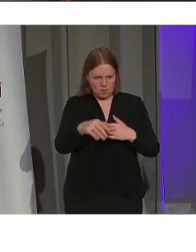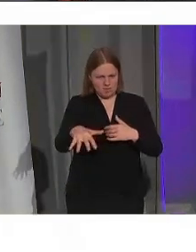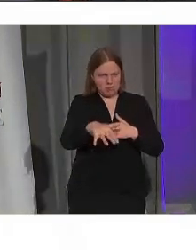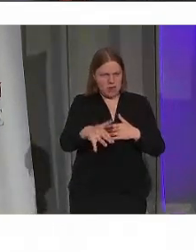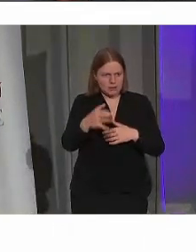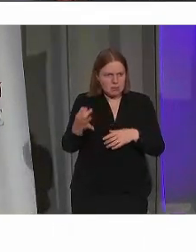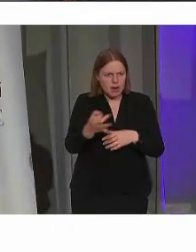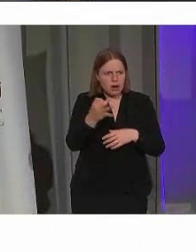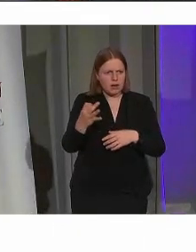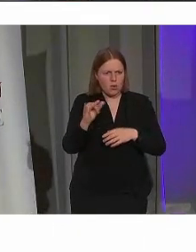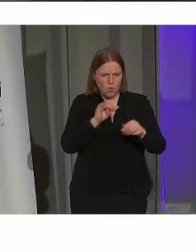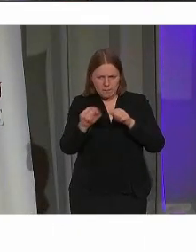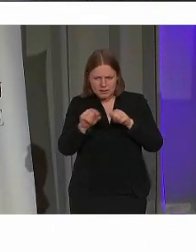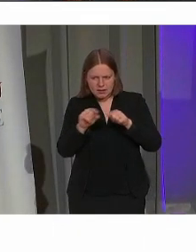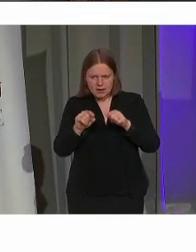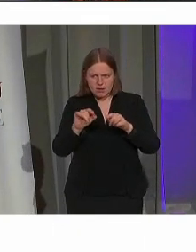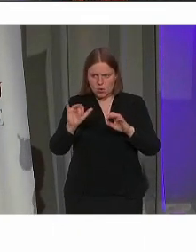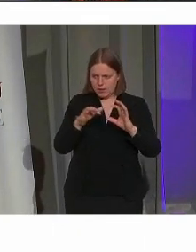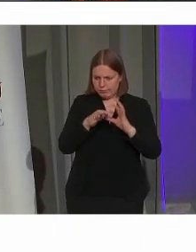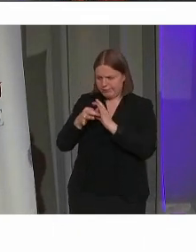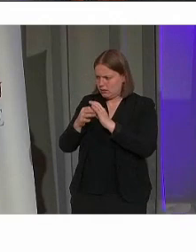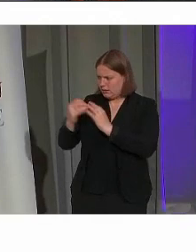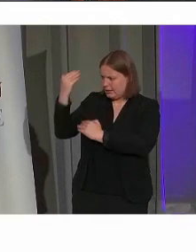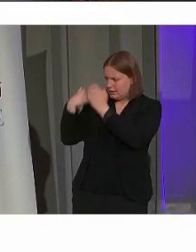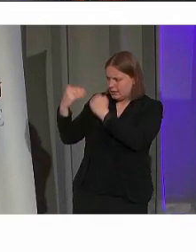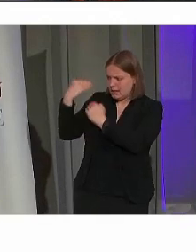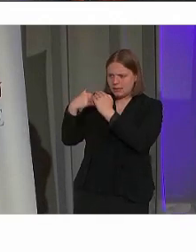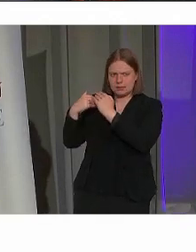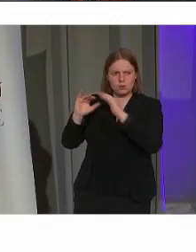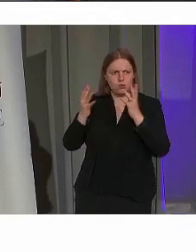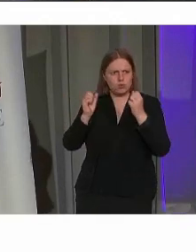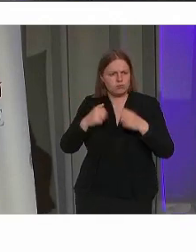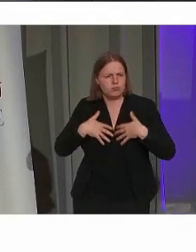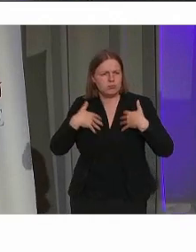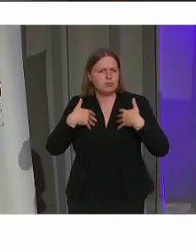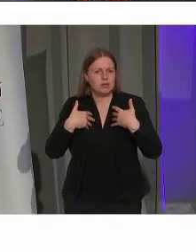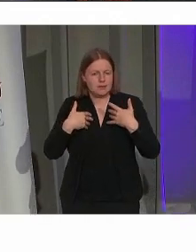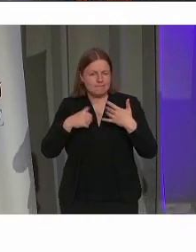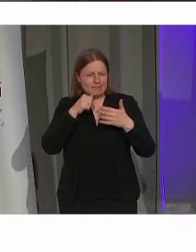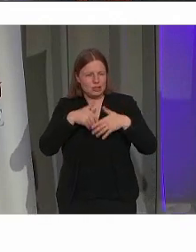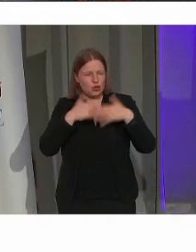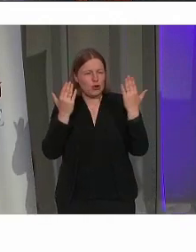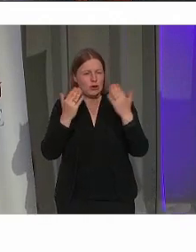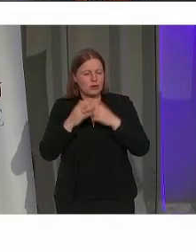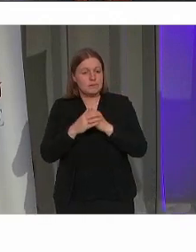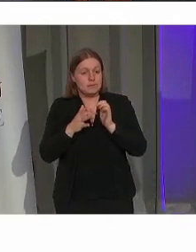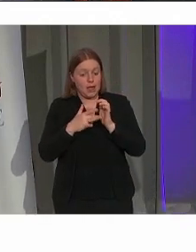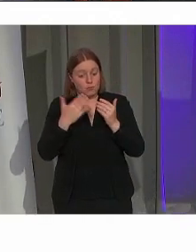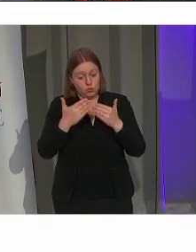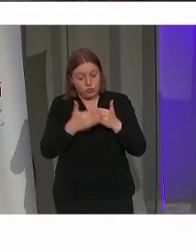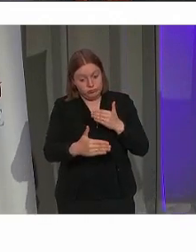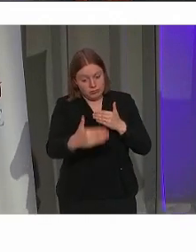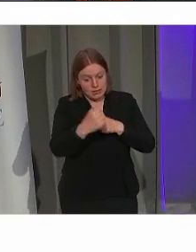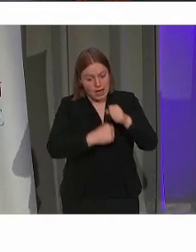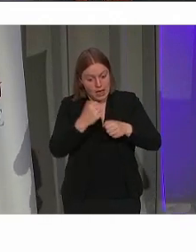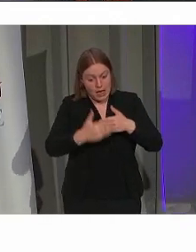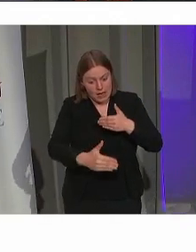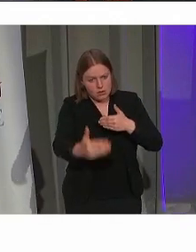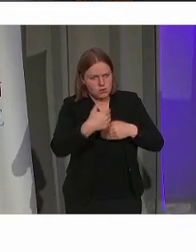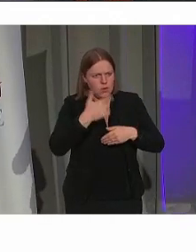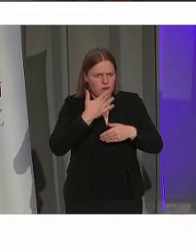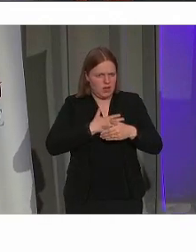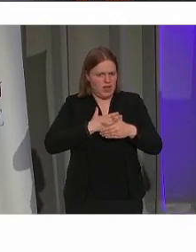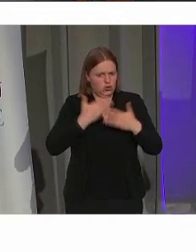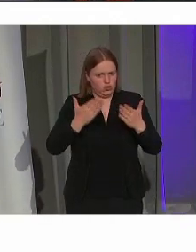relevant, wat betekent die plek in onze geschiedenis, op welke manier kunnen we daar nu mee omgaan. En dat is iets wat we nu de komende jaren wel heel hard proberen te doen